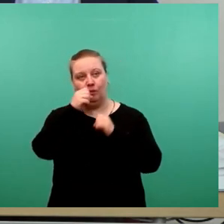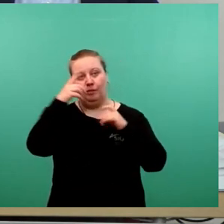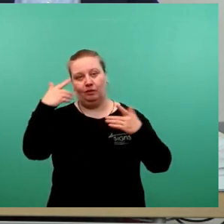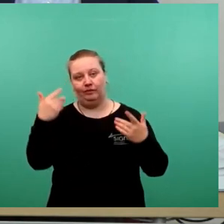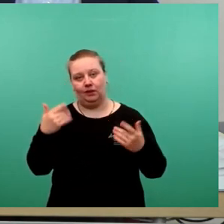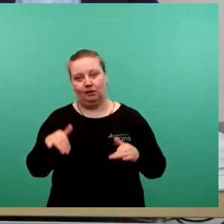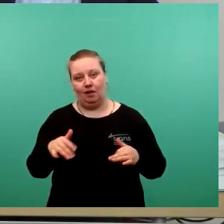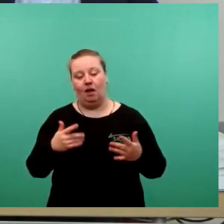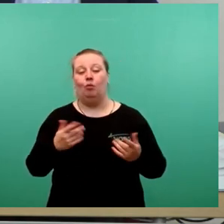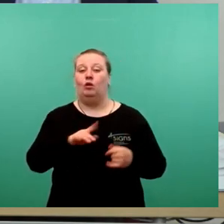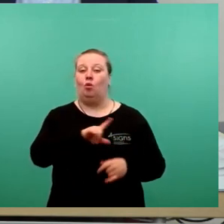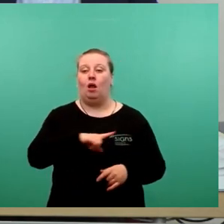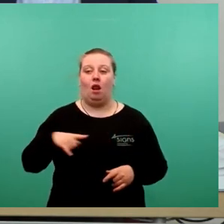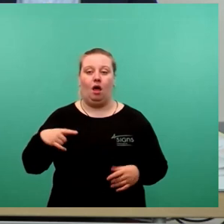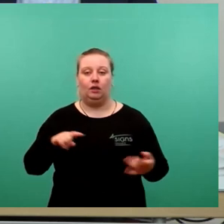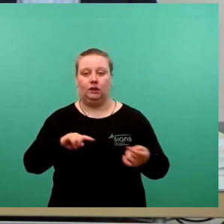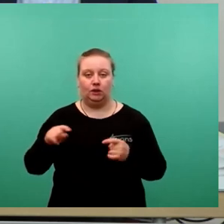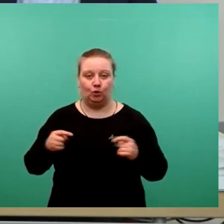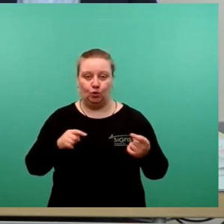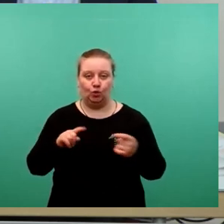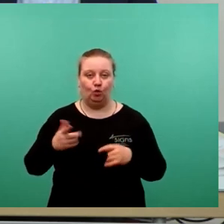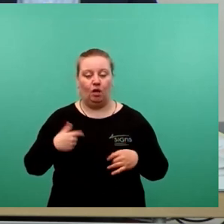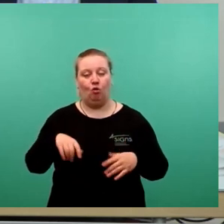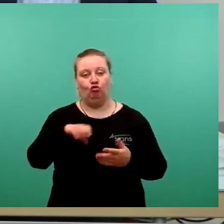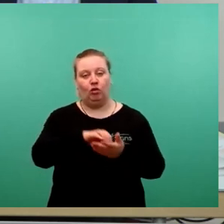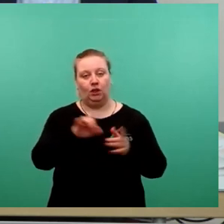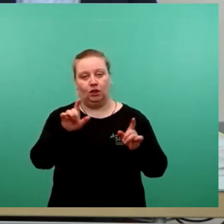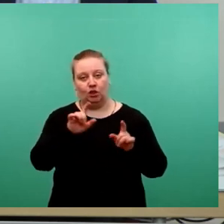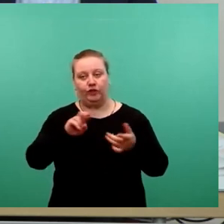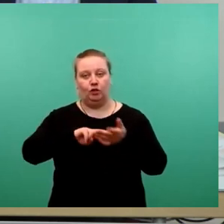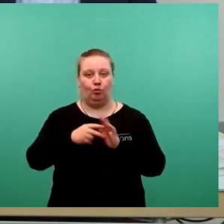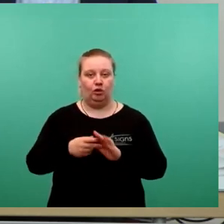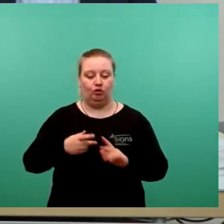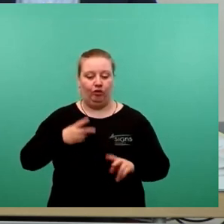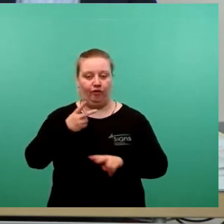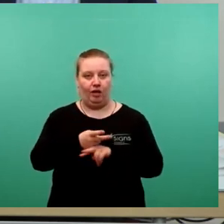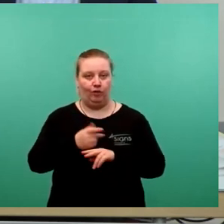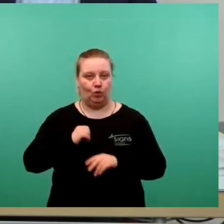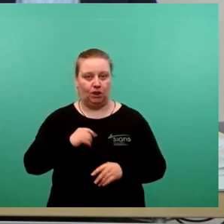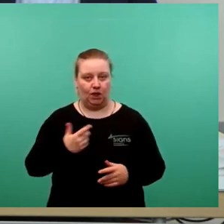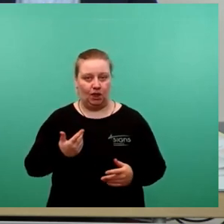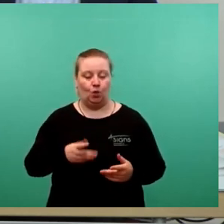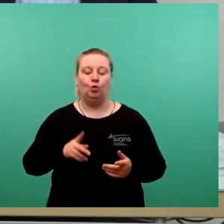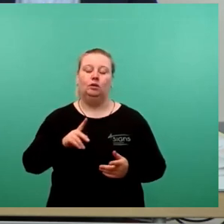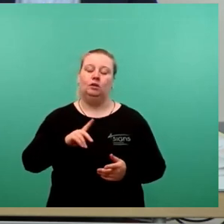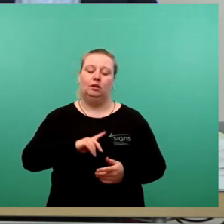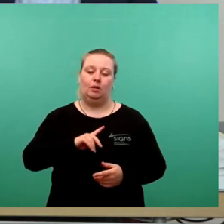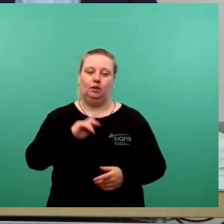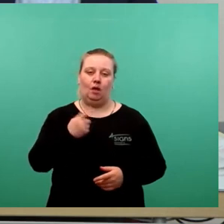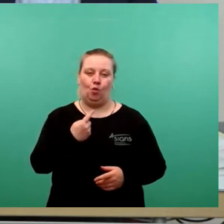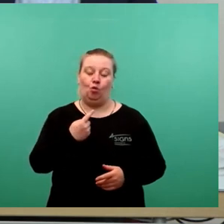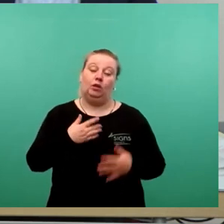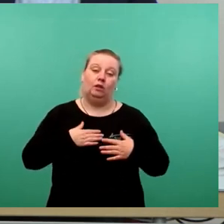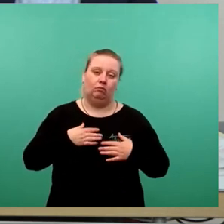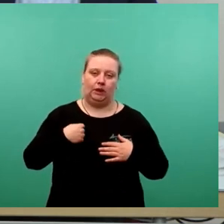haben lange damit gerungen als Stadtgesellschaft, als politische Verantwortungsträger und wir werden und ich werde